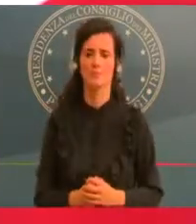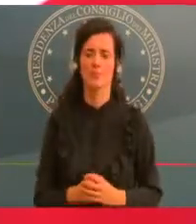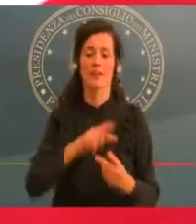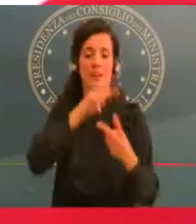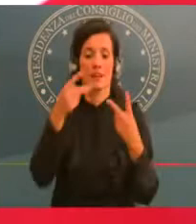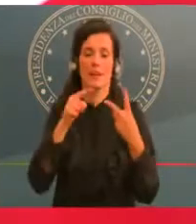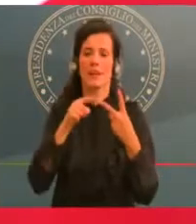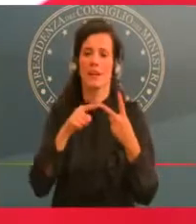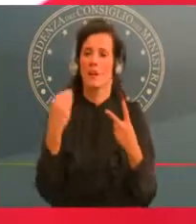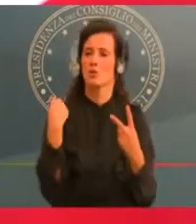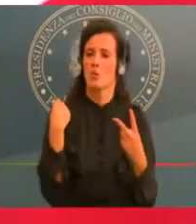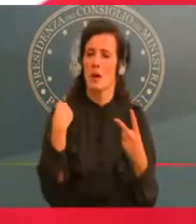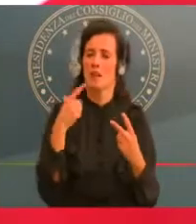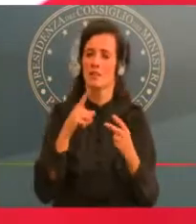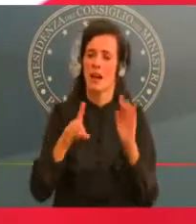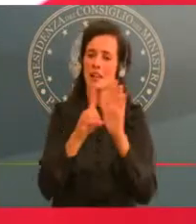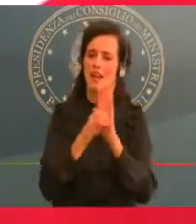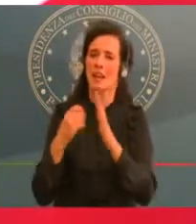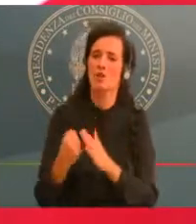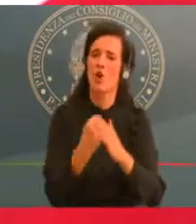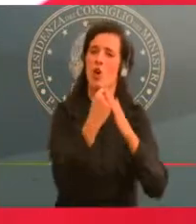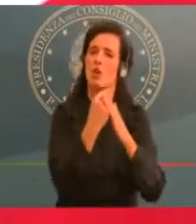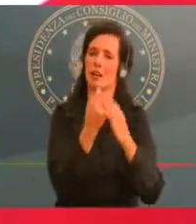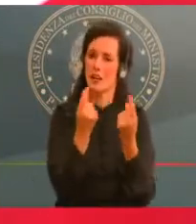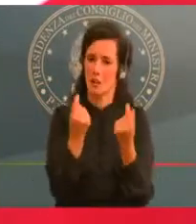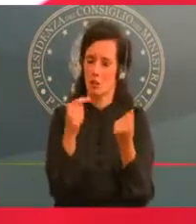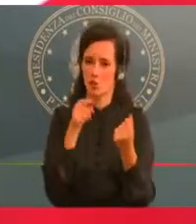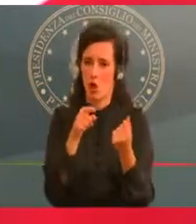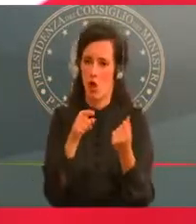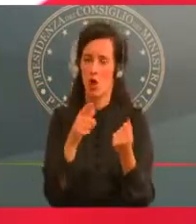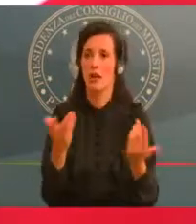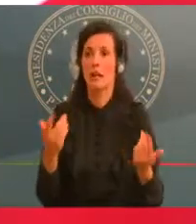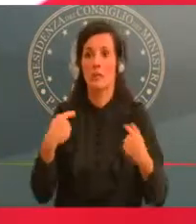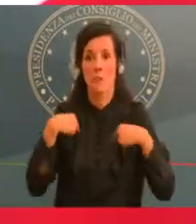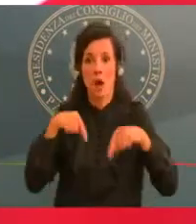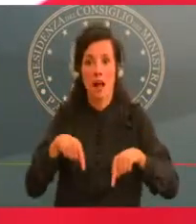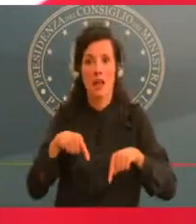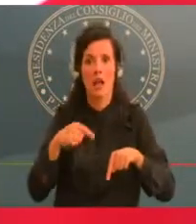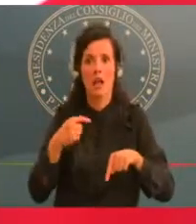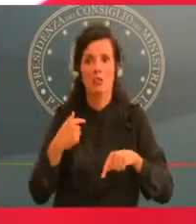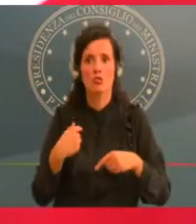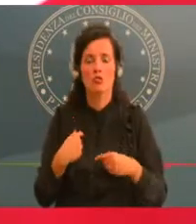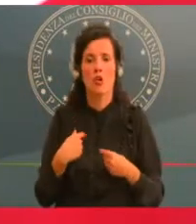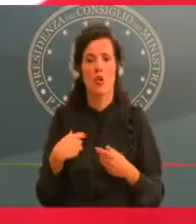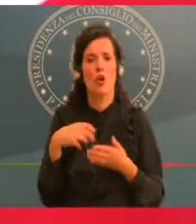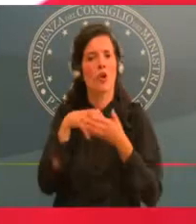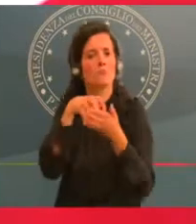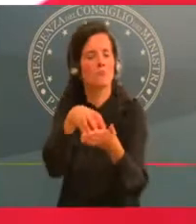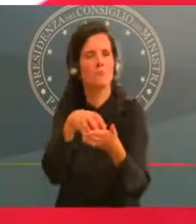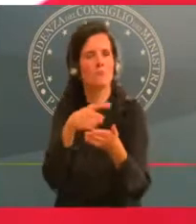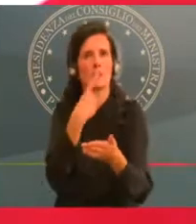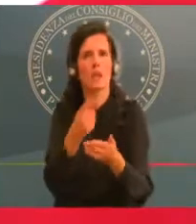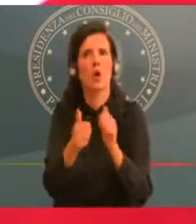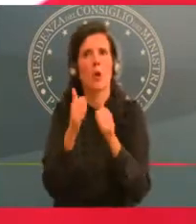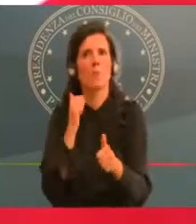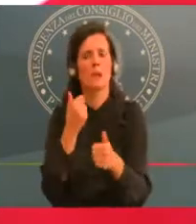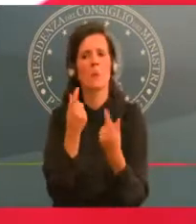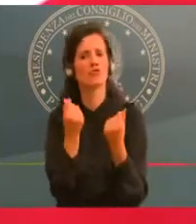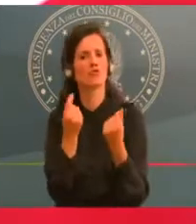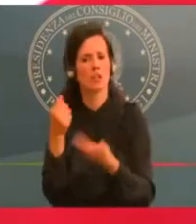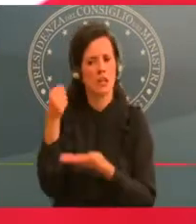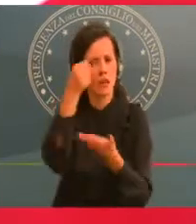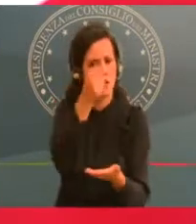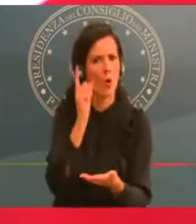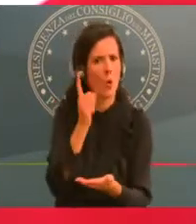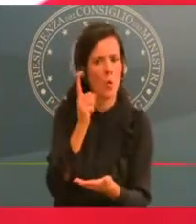ragioneria stanno lavorando col Ministero col MEF, col Ministero dell'economia, stanno facendo di conto in